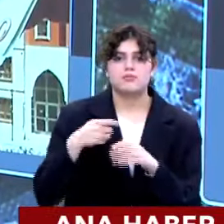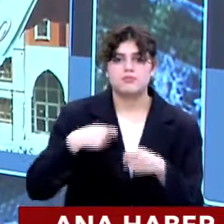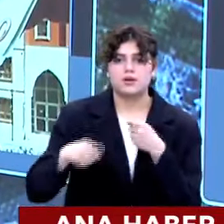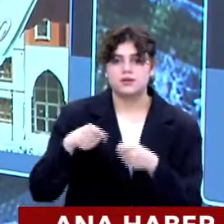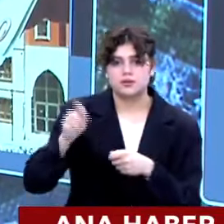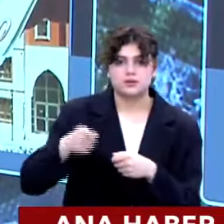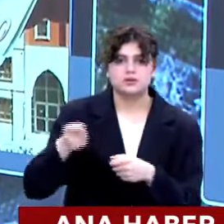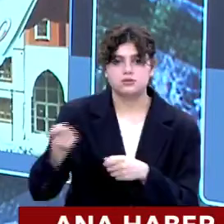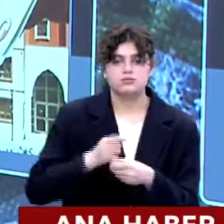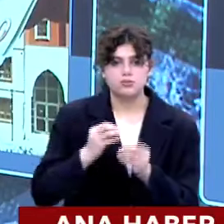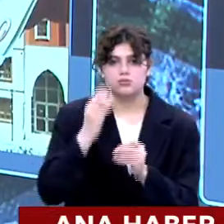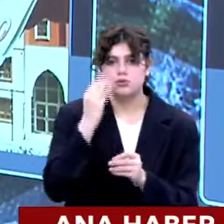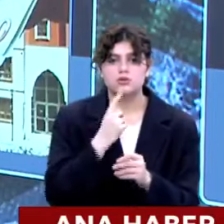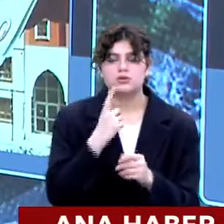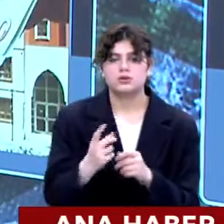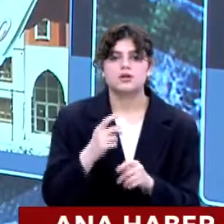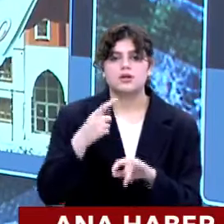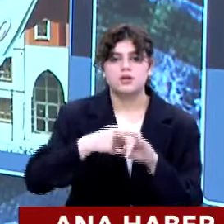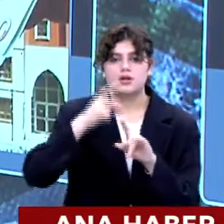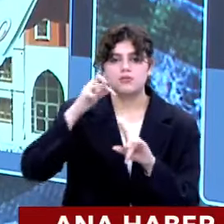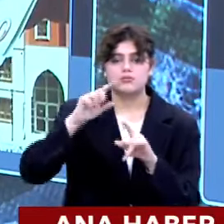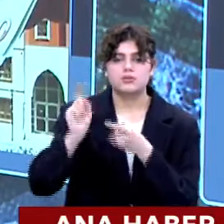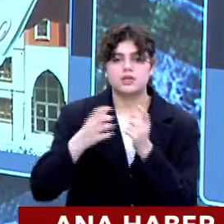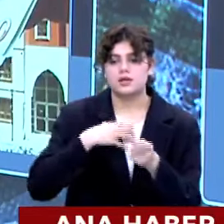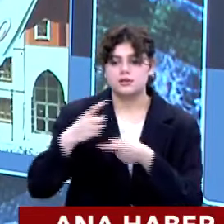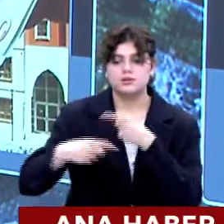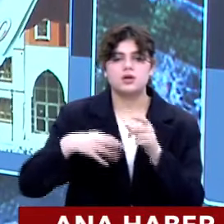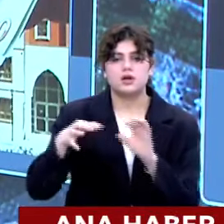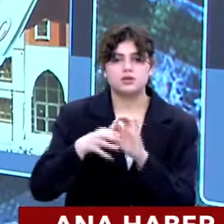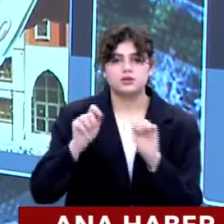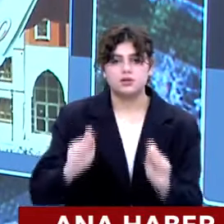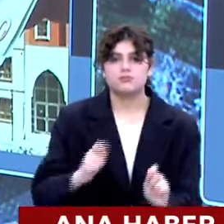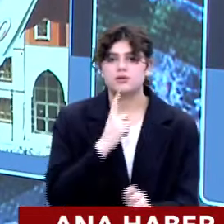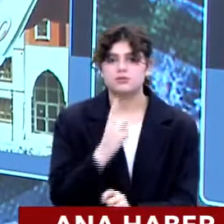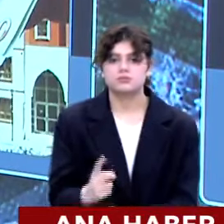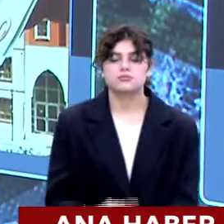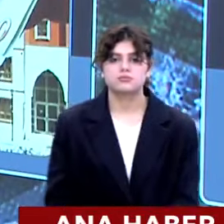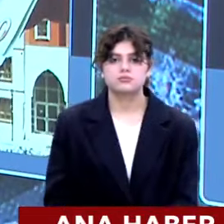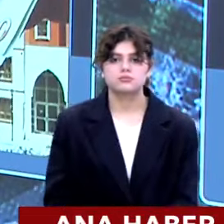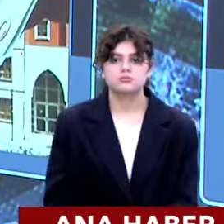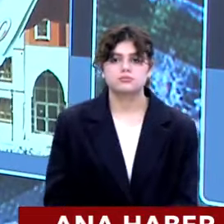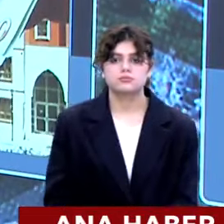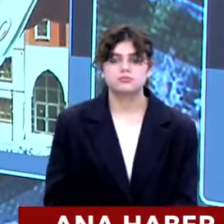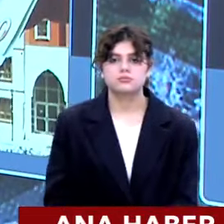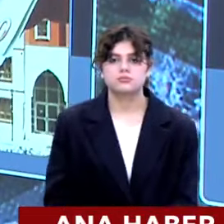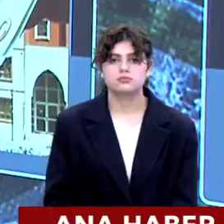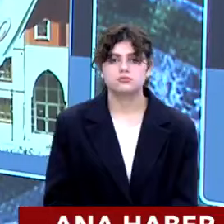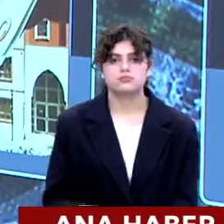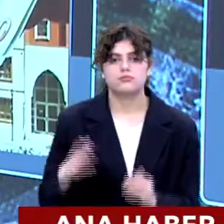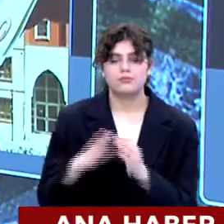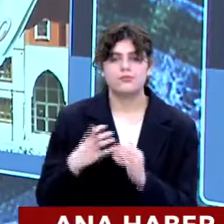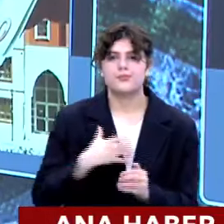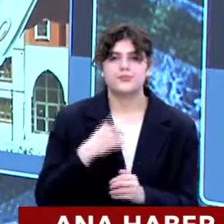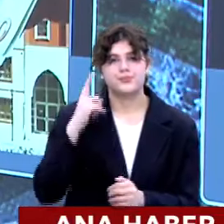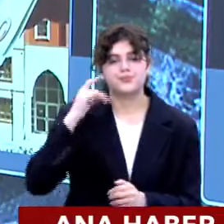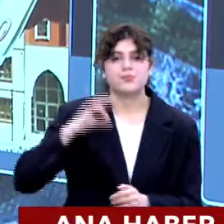bankada krediyle uğraşayım. Ne iş gibi bir ipoteye dönüşsün. Kendi aramızda anlaşalım. Hem de daha hızlı bir alışveriş olur. Bu da ev sahibinin